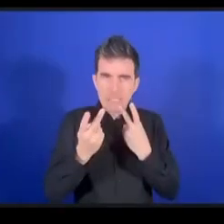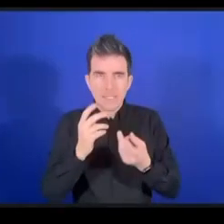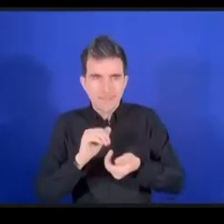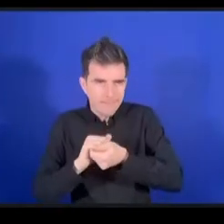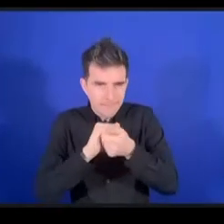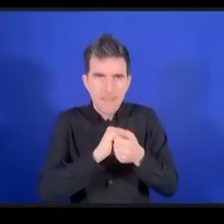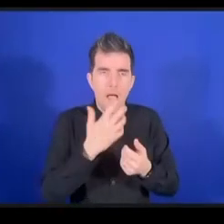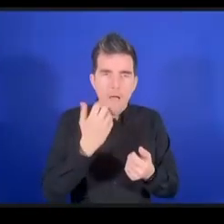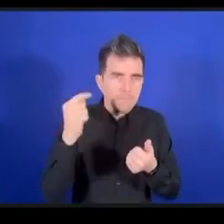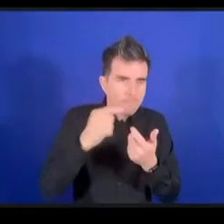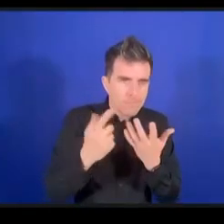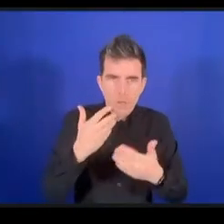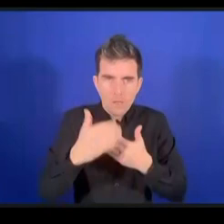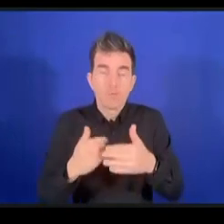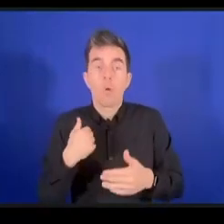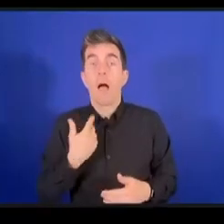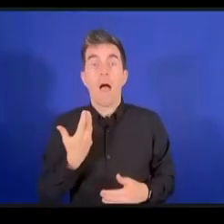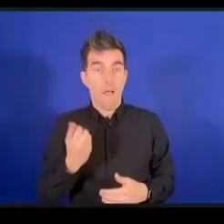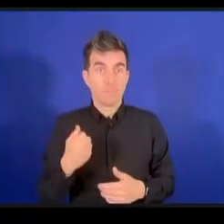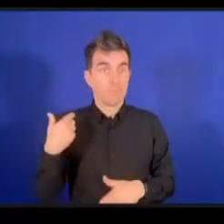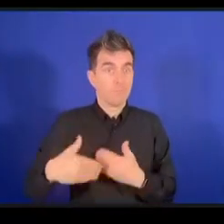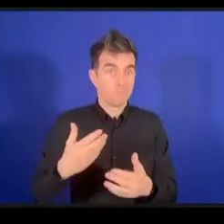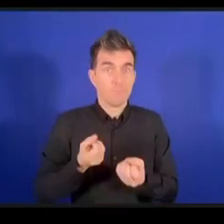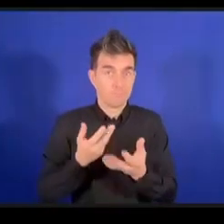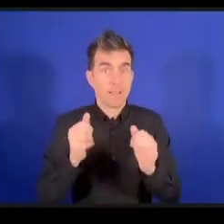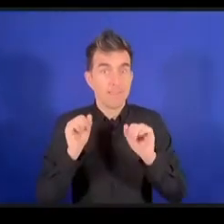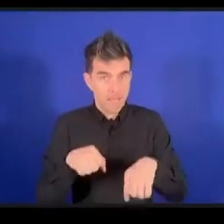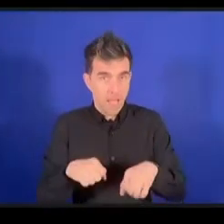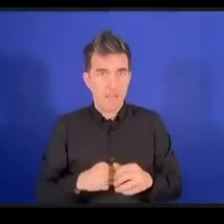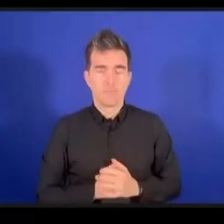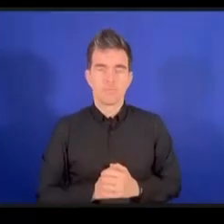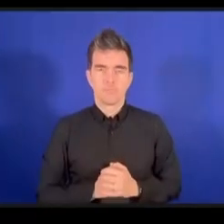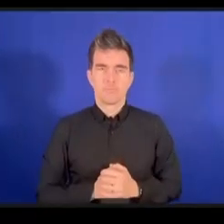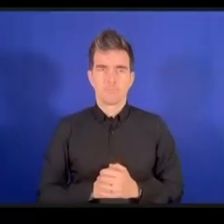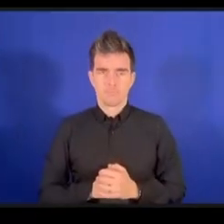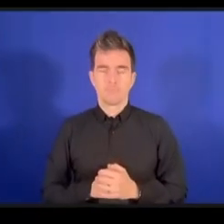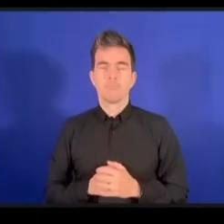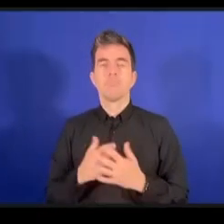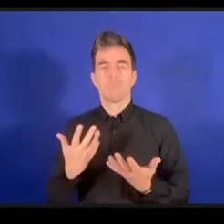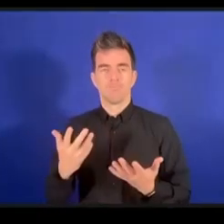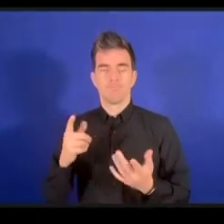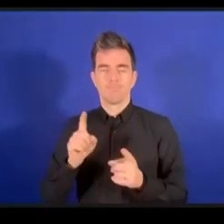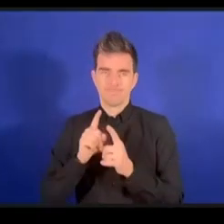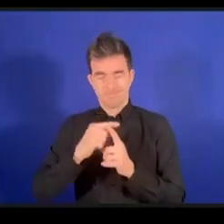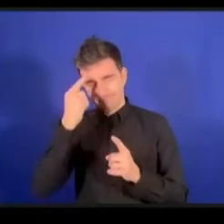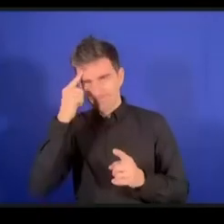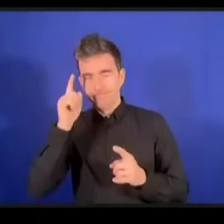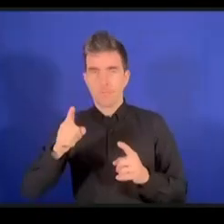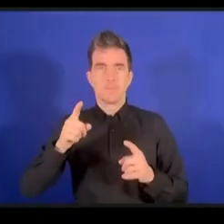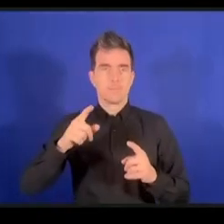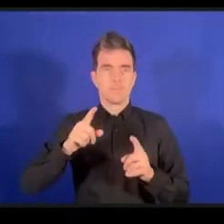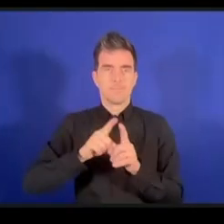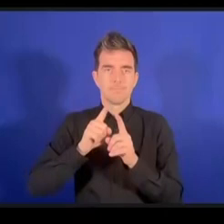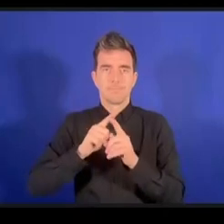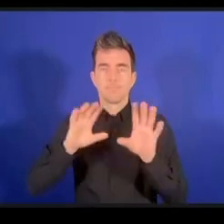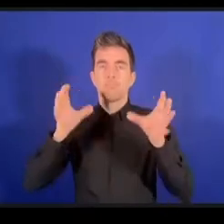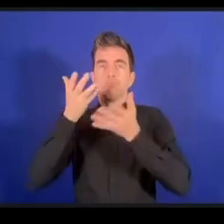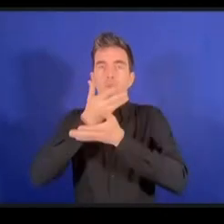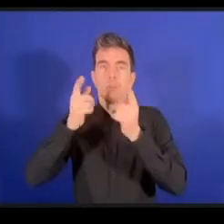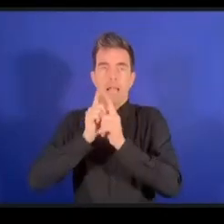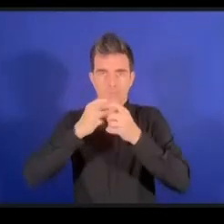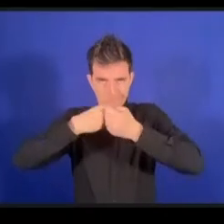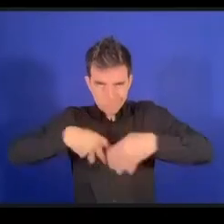منا نحن كإتلافات وذلك بشكل تصاعد من الأسفل وإلى الأعلى أشكر